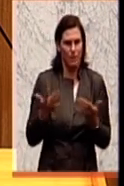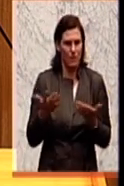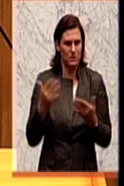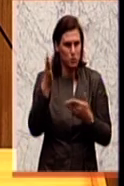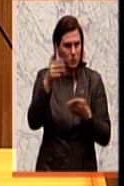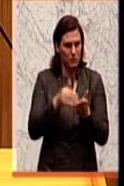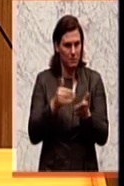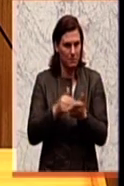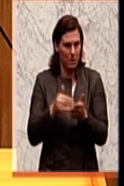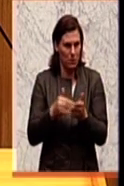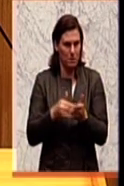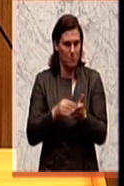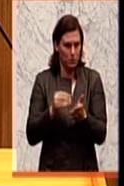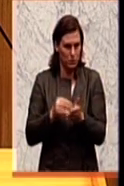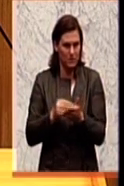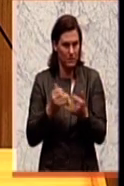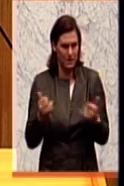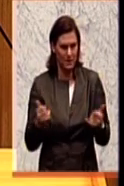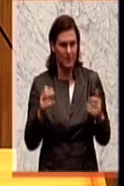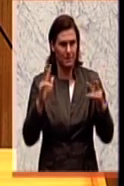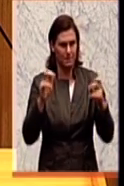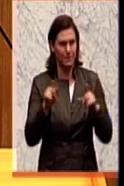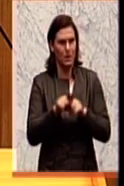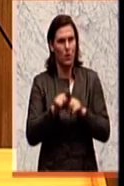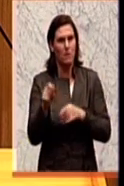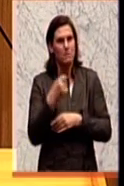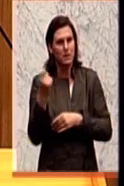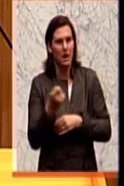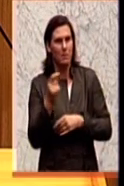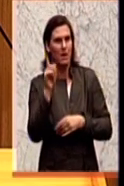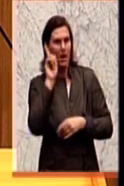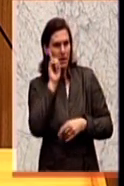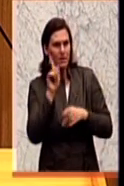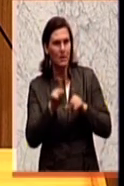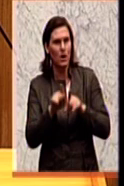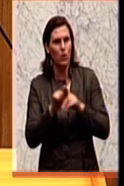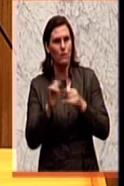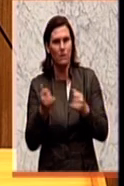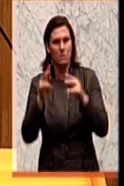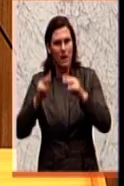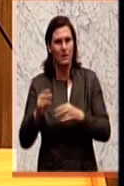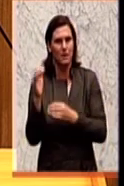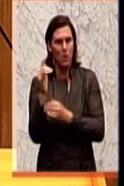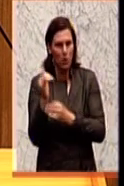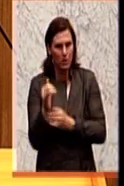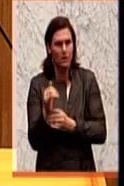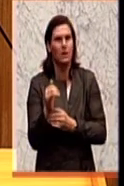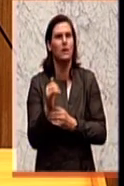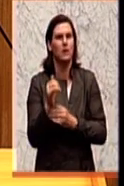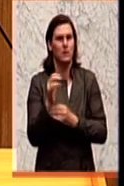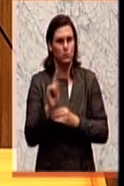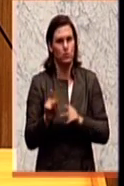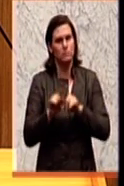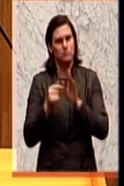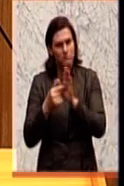sowohl bei den Telekommunikationsbetreibern als auch bei den zur Datenanwendung berechtigten Behörden bestmöglich gewährleistet